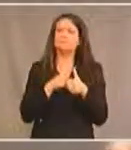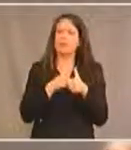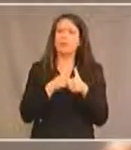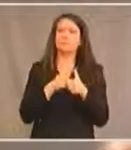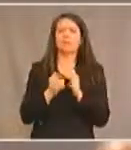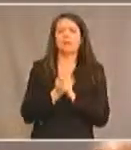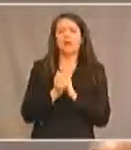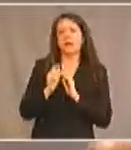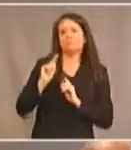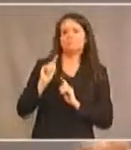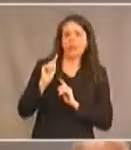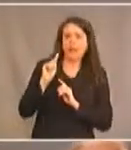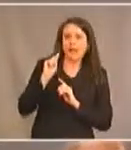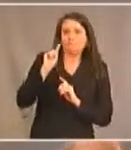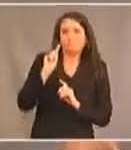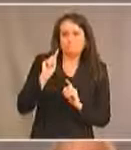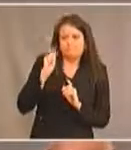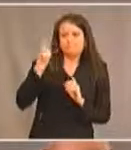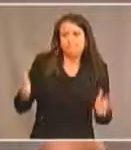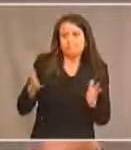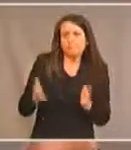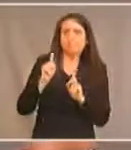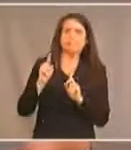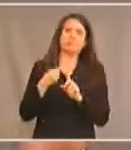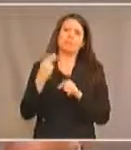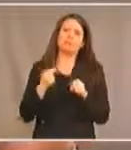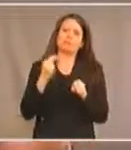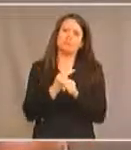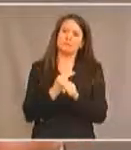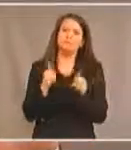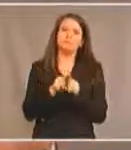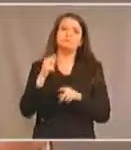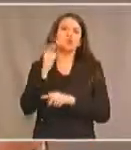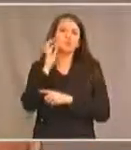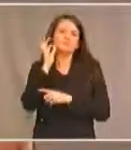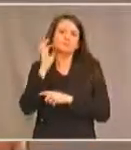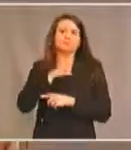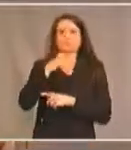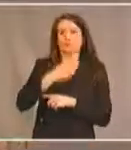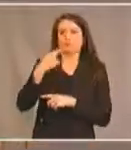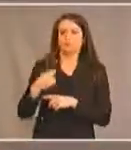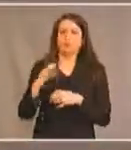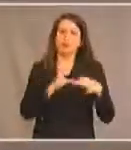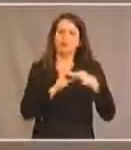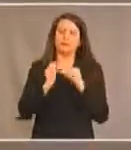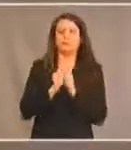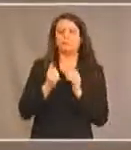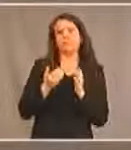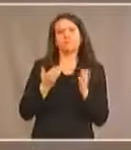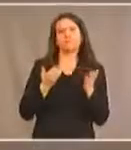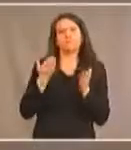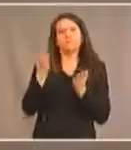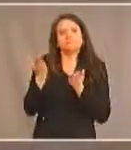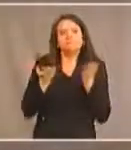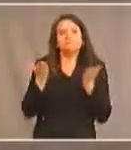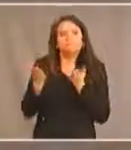habiliter les Premières Nations et les Autochtones ayant des handicaps. Au sujet de la loi sur l'accessibilité, qu'est